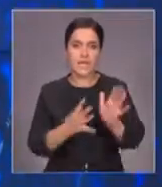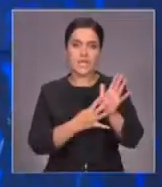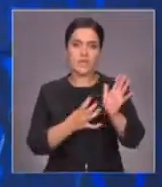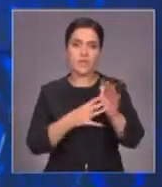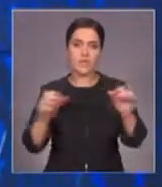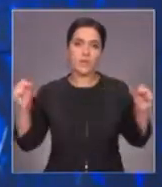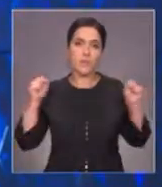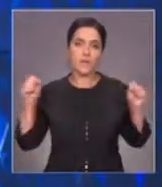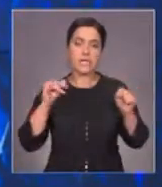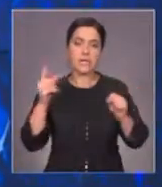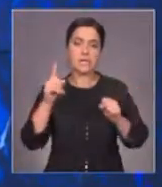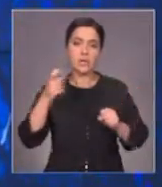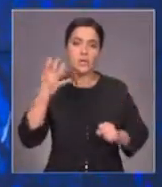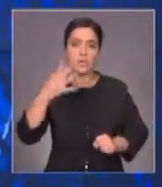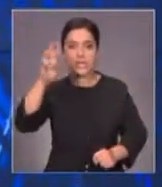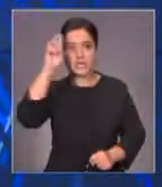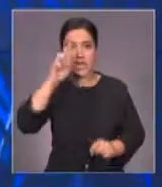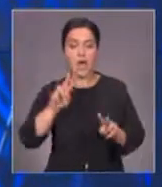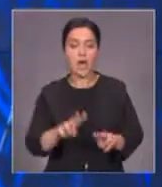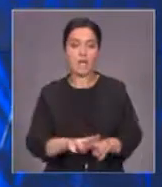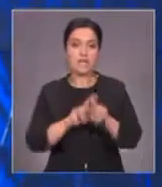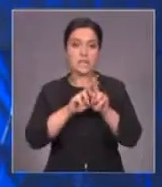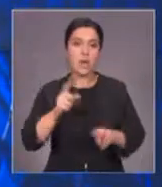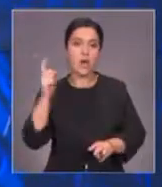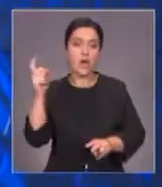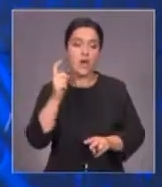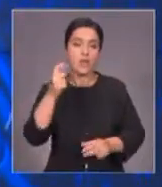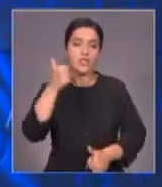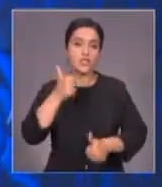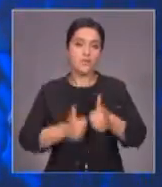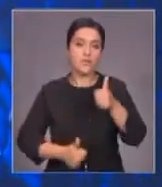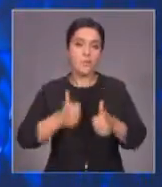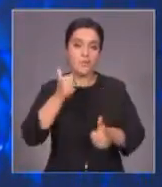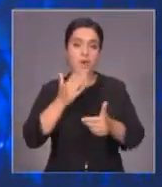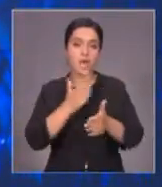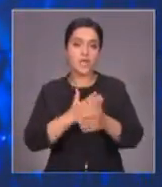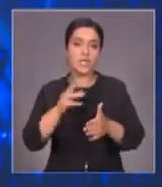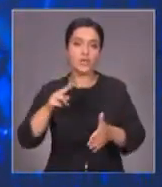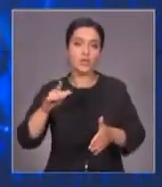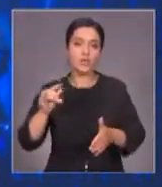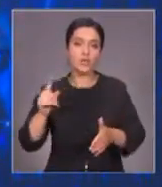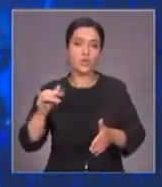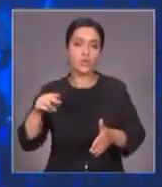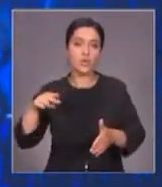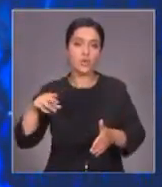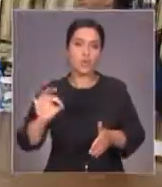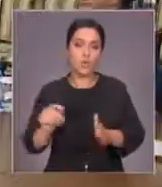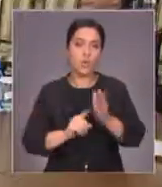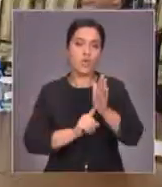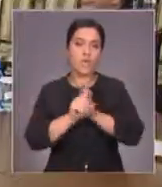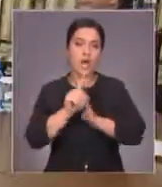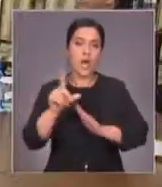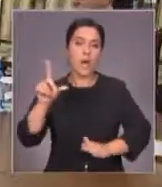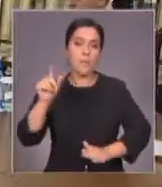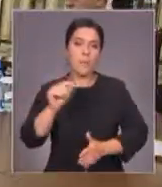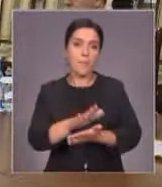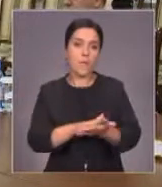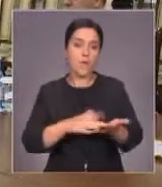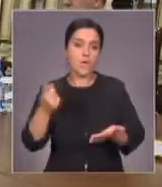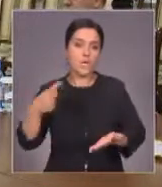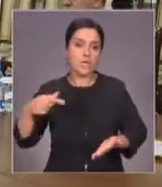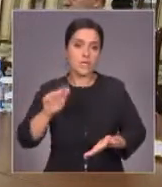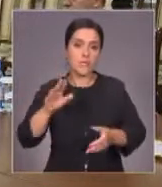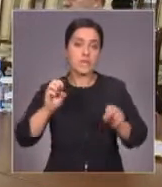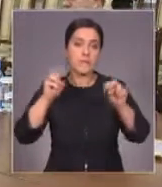спортсменов из 140 стран. Астана стала хозяйкой чемпионата мира под дзюдо. Он стартует уже в понедельник и продлится